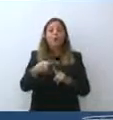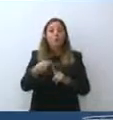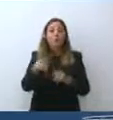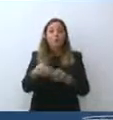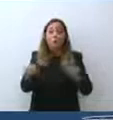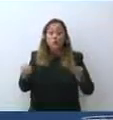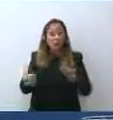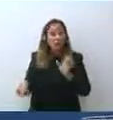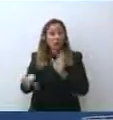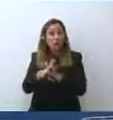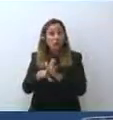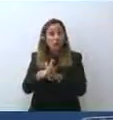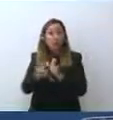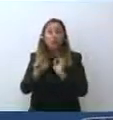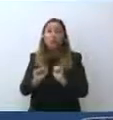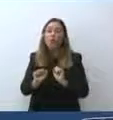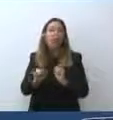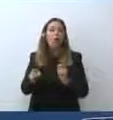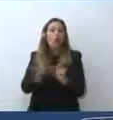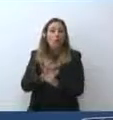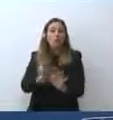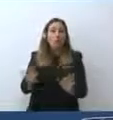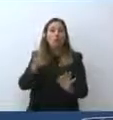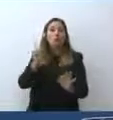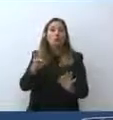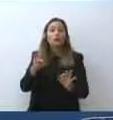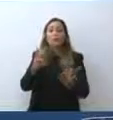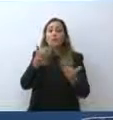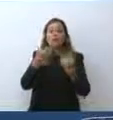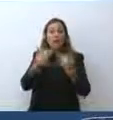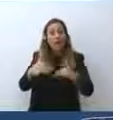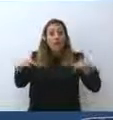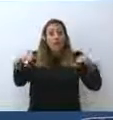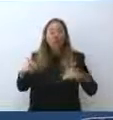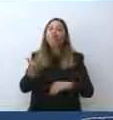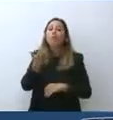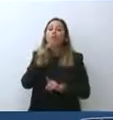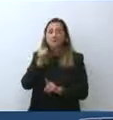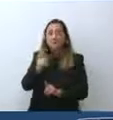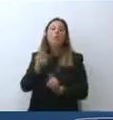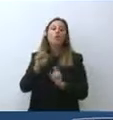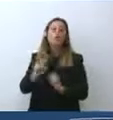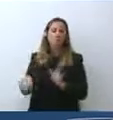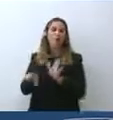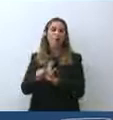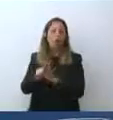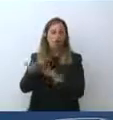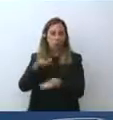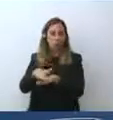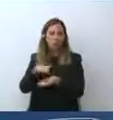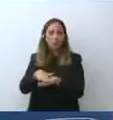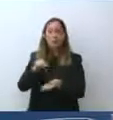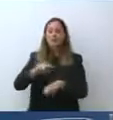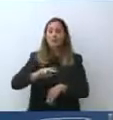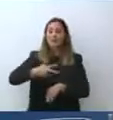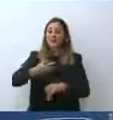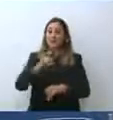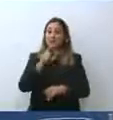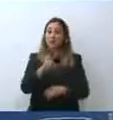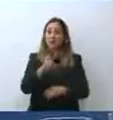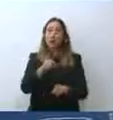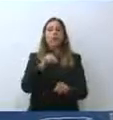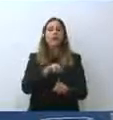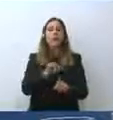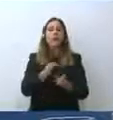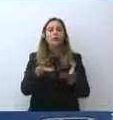istituzioni, del Governo e del Parlamento. Sulla terza dose c'è un confronto in corso proprio in queste ore e questo